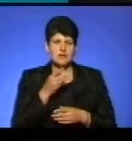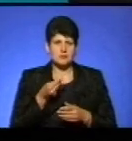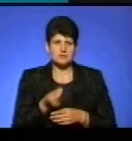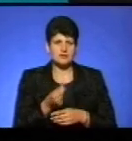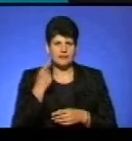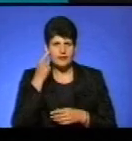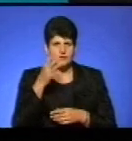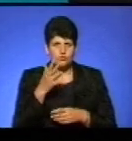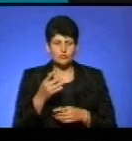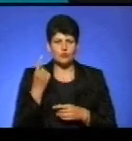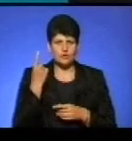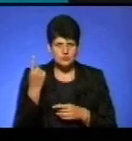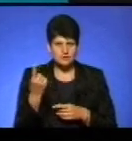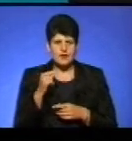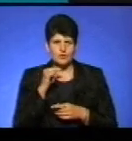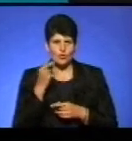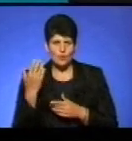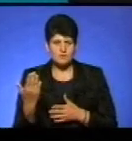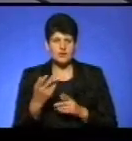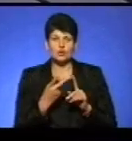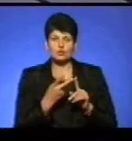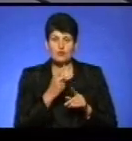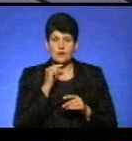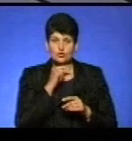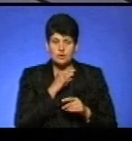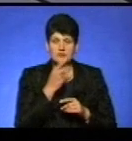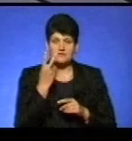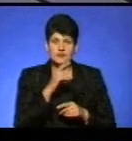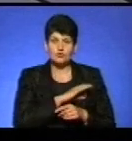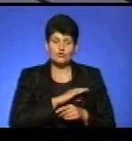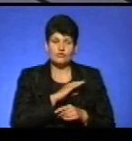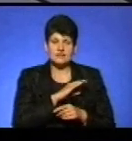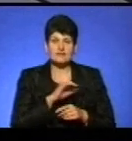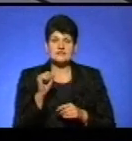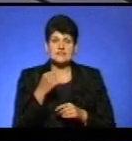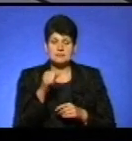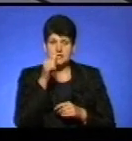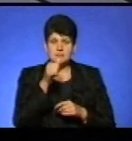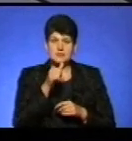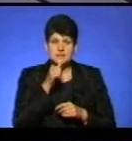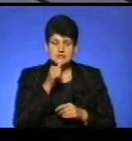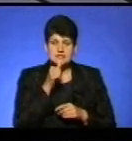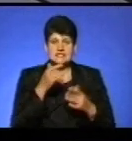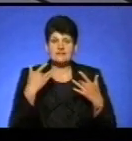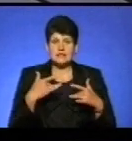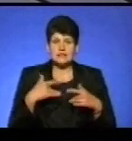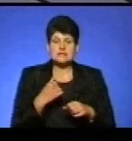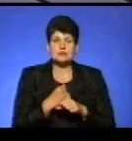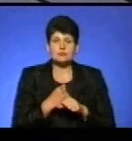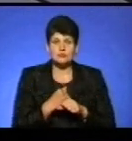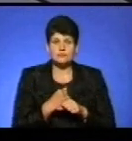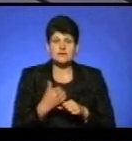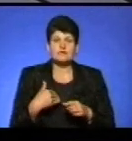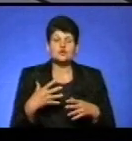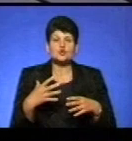Не думаю. Ось там вже одна економія. Друга економія. Дві вихователі в садочку в садочку Ромашко звернилися з роботи. Для чого